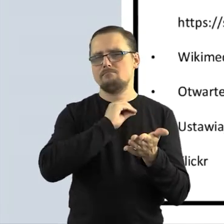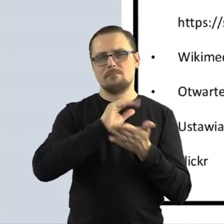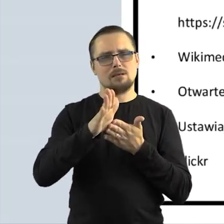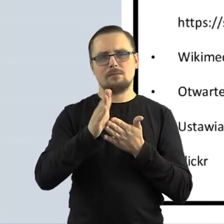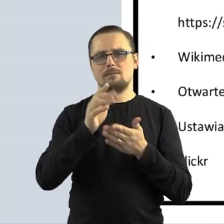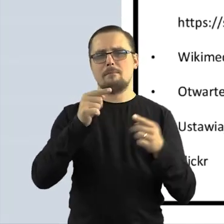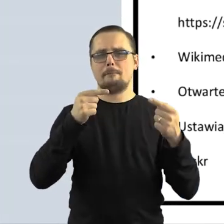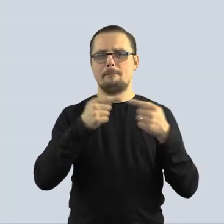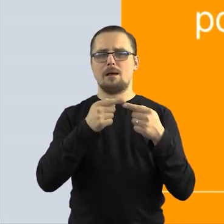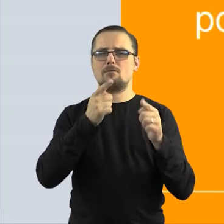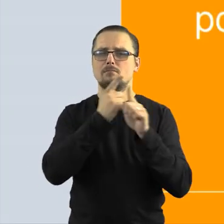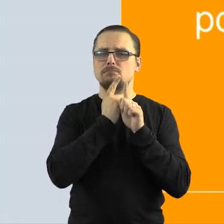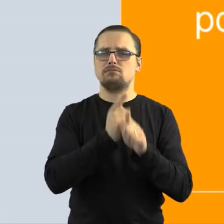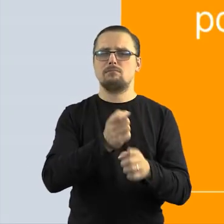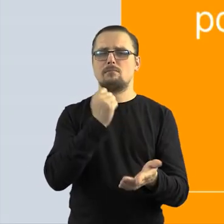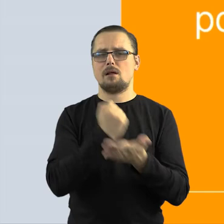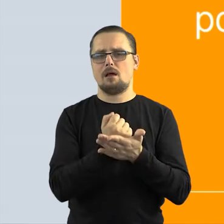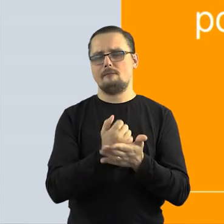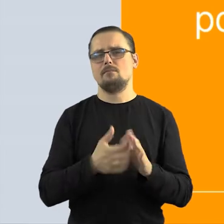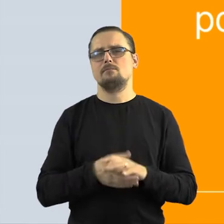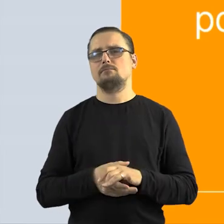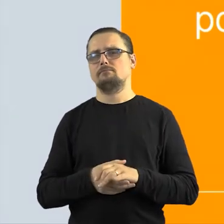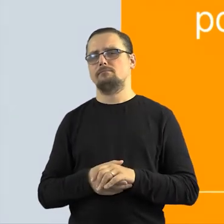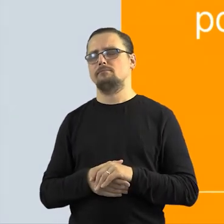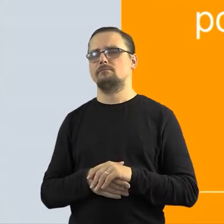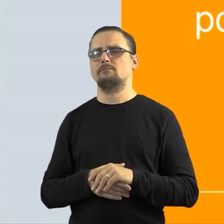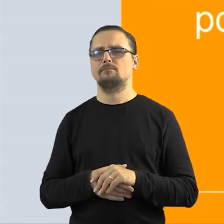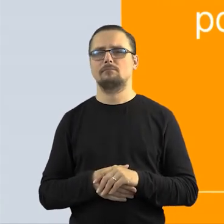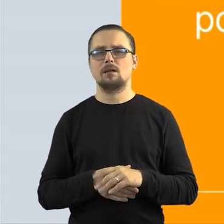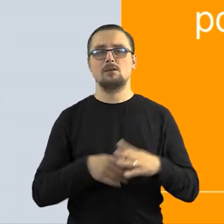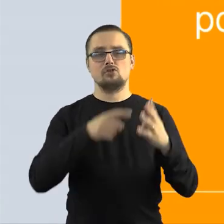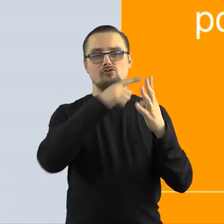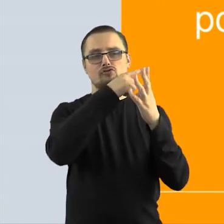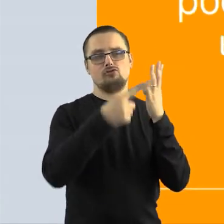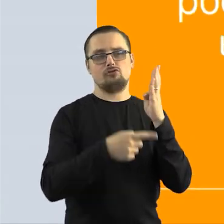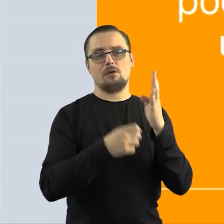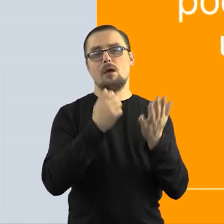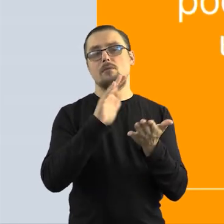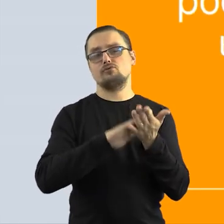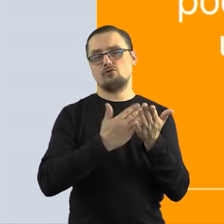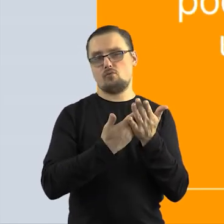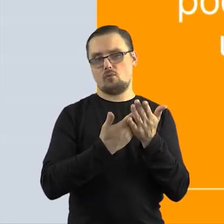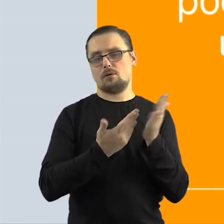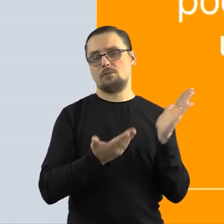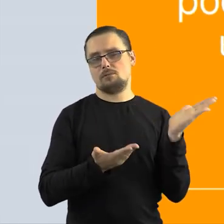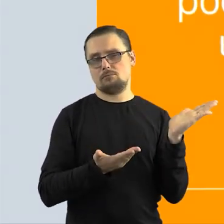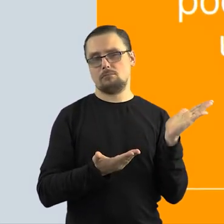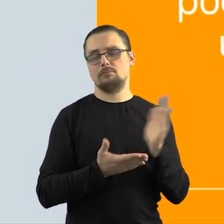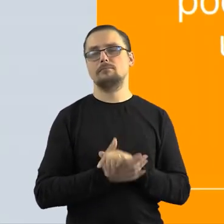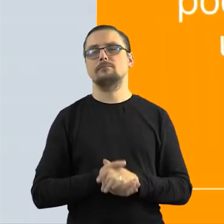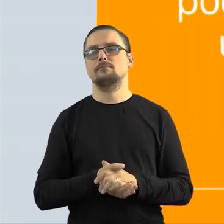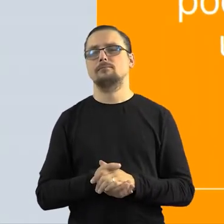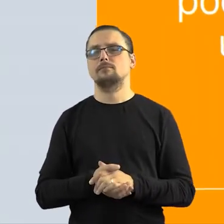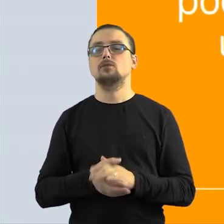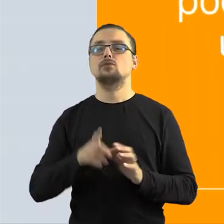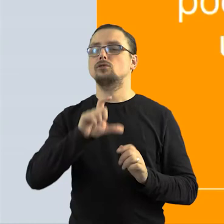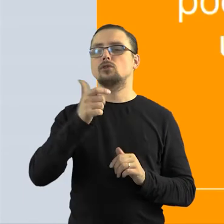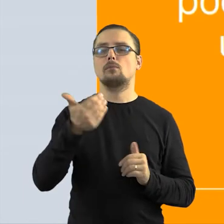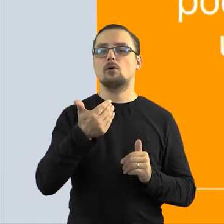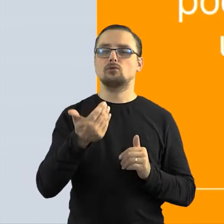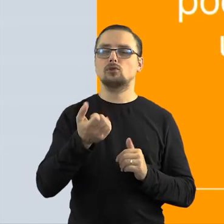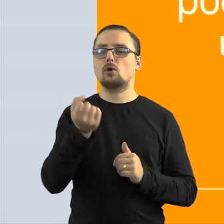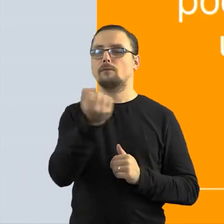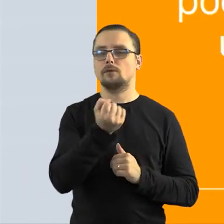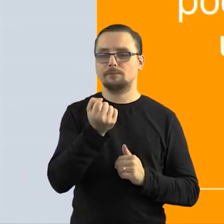prawem, a co nie. Więc tutaj mamy te cztery przykłady, jeszcze powtórzę, w których, co